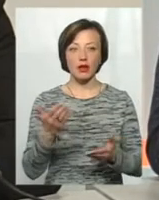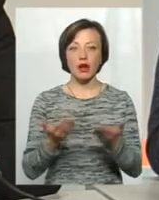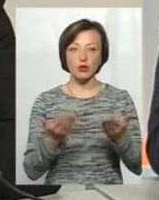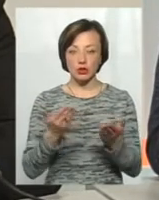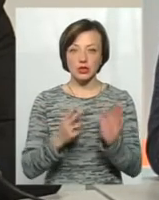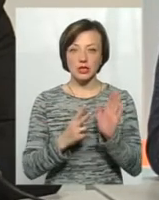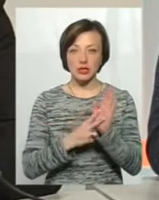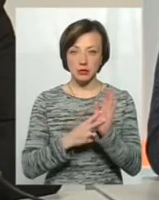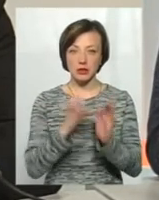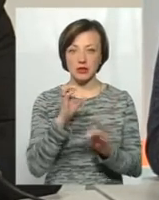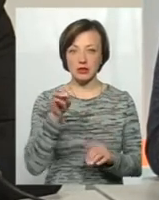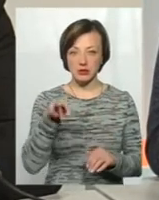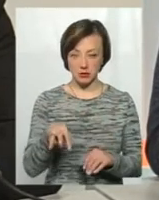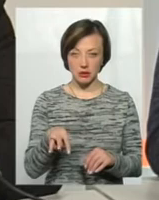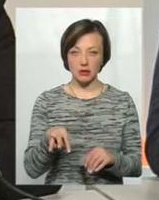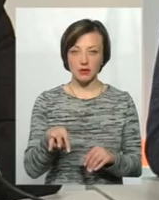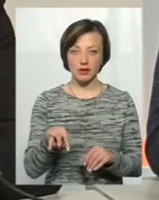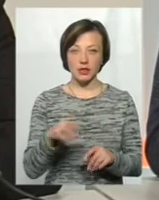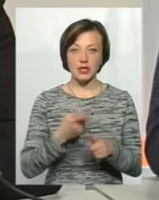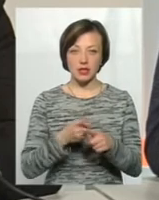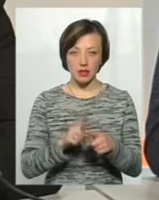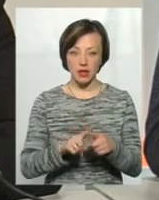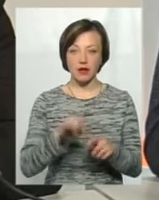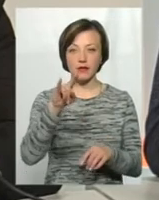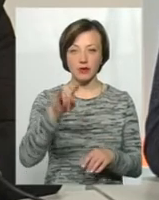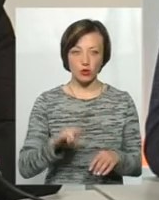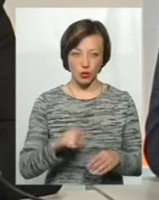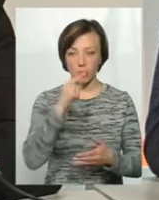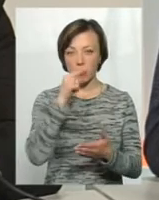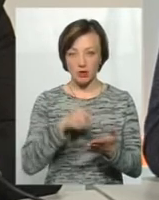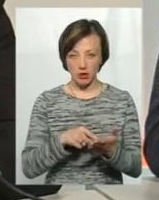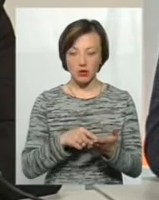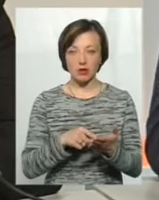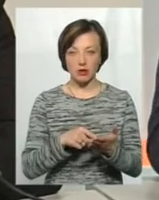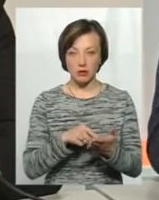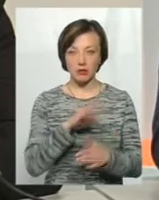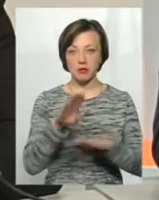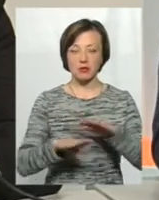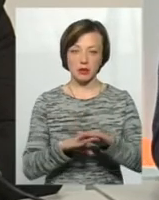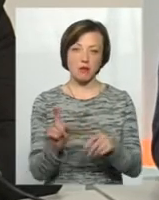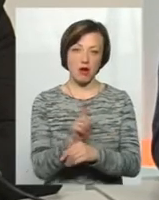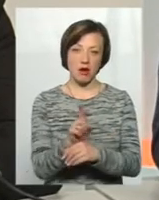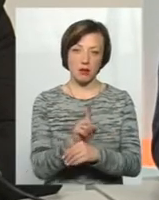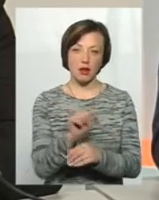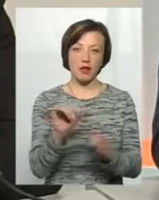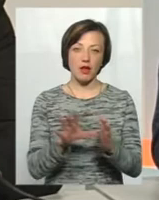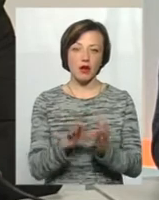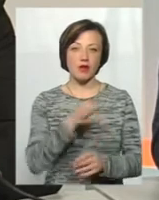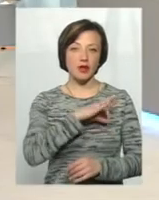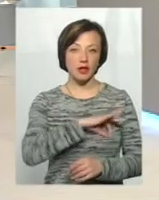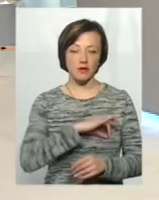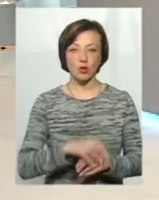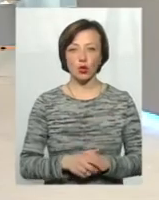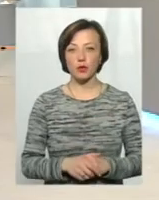є 7 сантиметрів, то це вікно підпадає під параметри енергоефективного вікна.